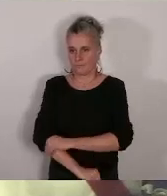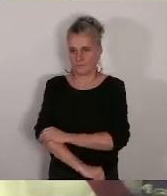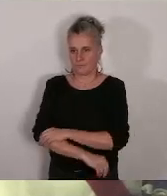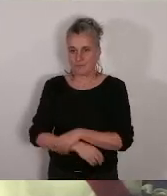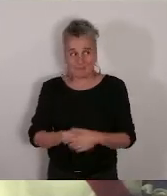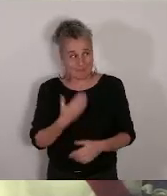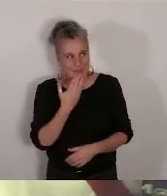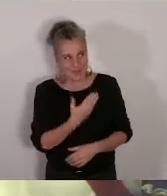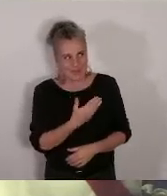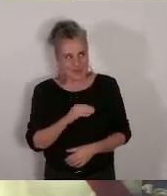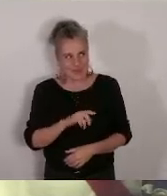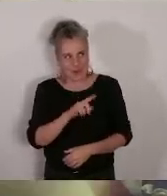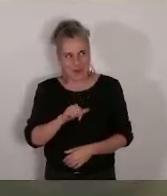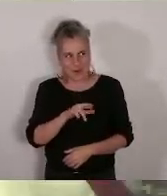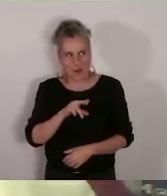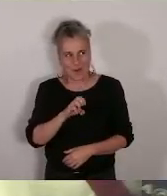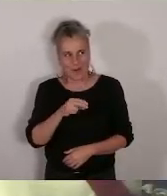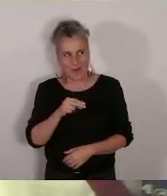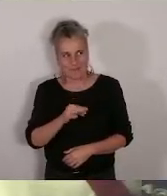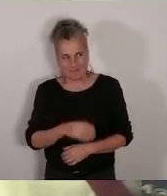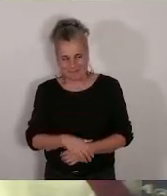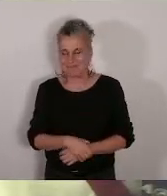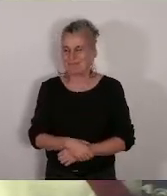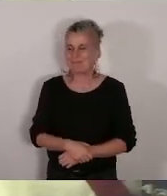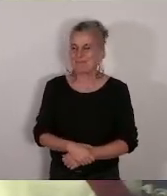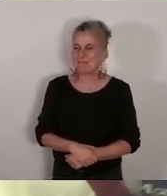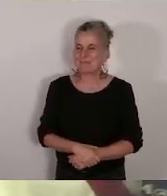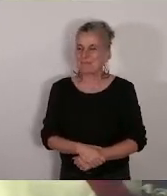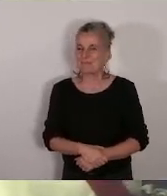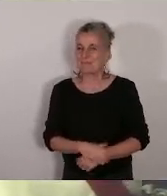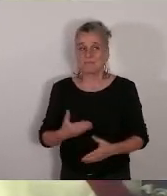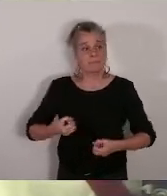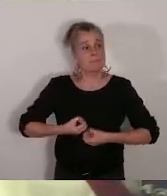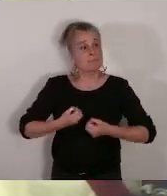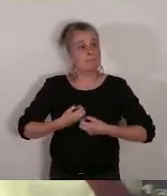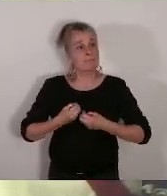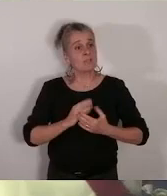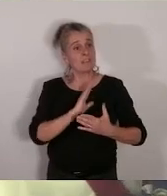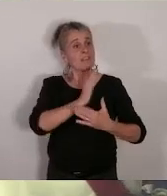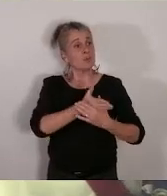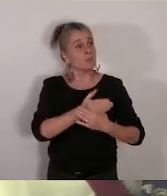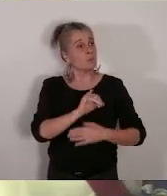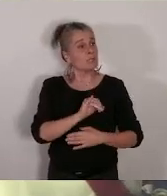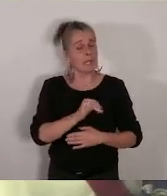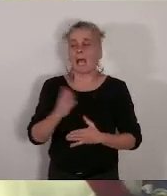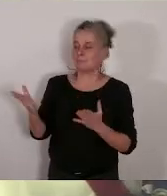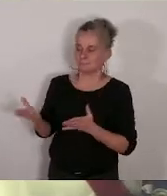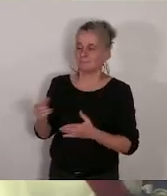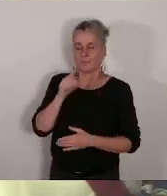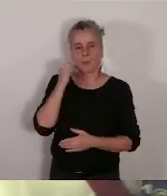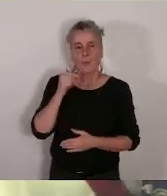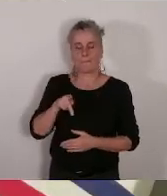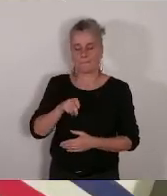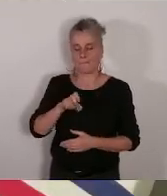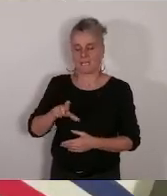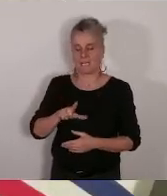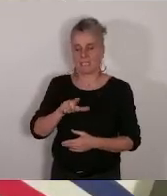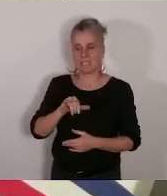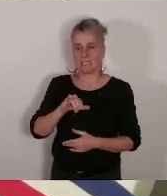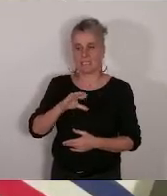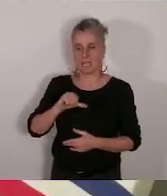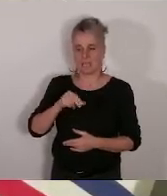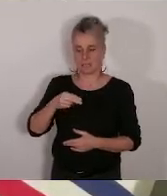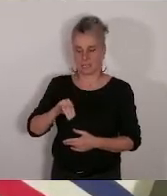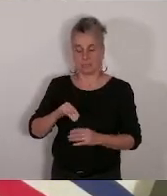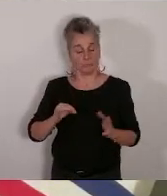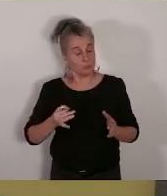Bonjour Laurent, merci. Je prends les interventions. Monsieur Pellicani. Oui Madame la Maire, effectivement c'est